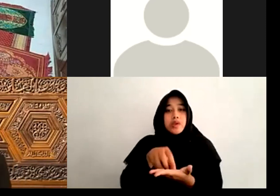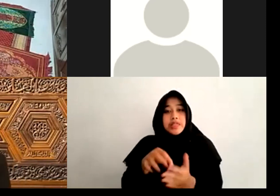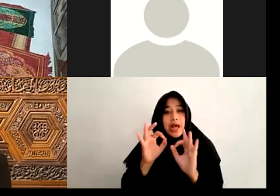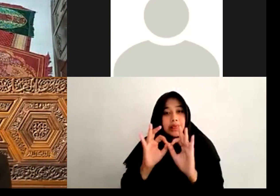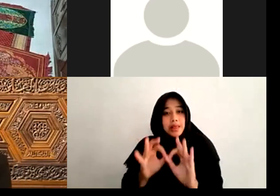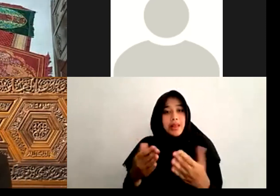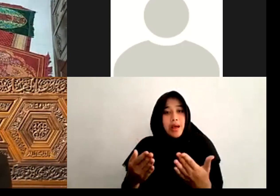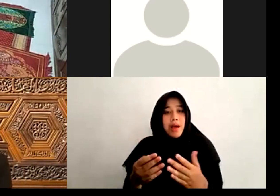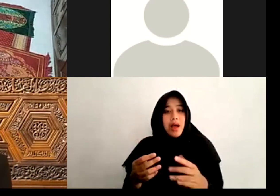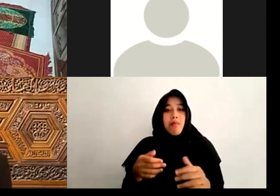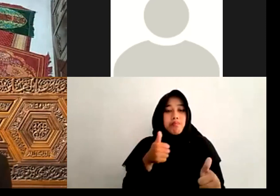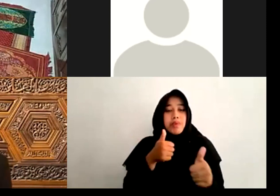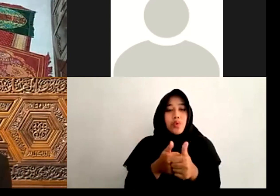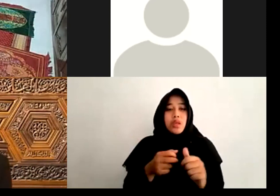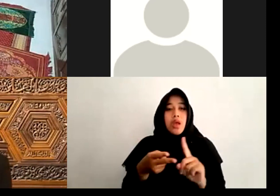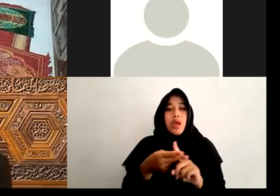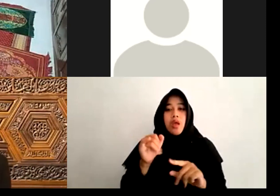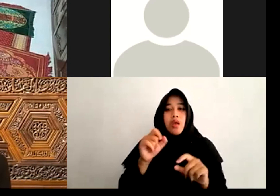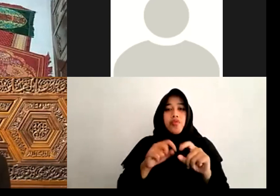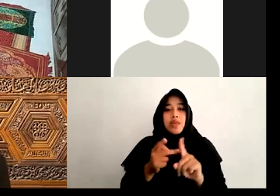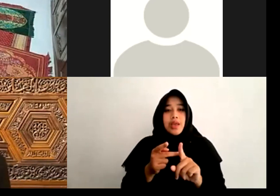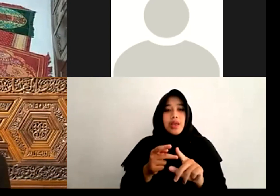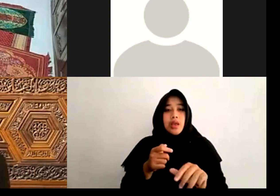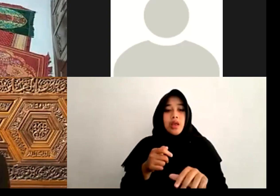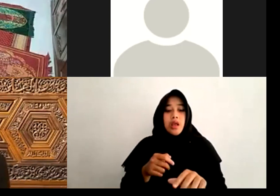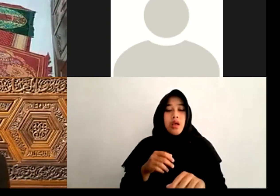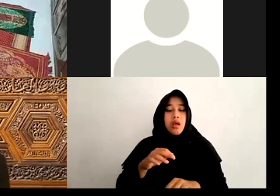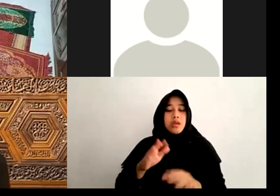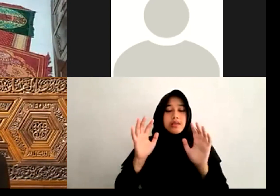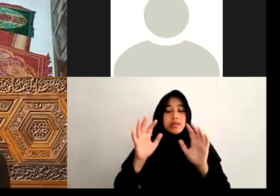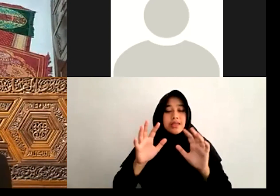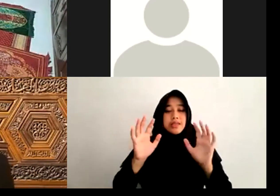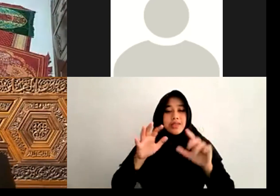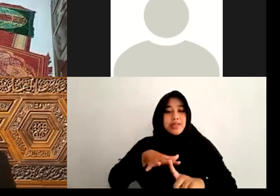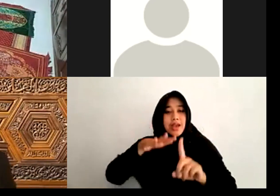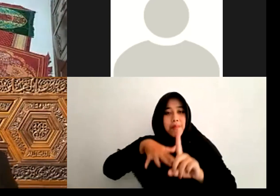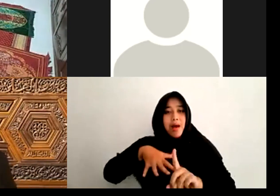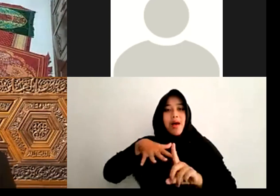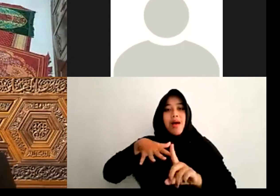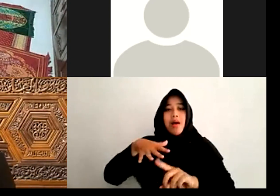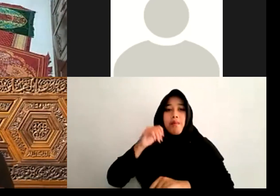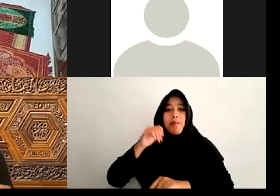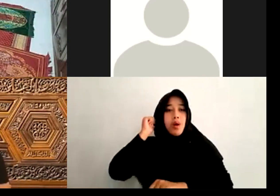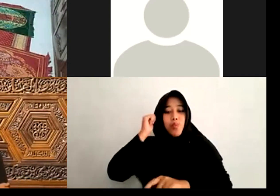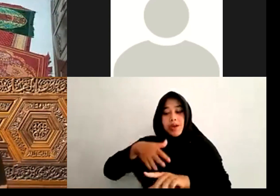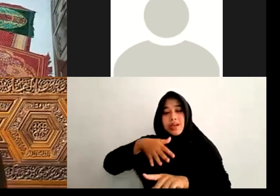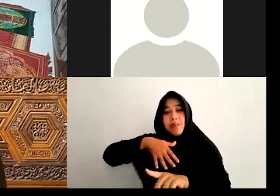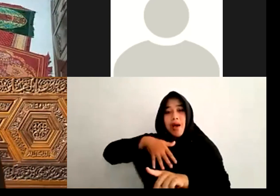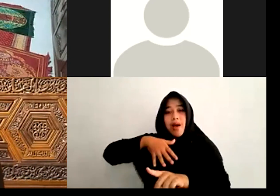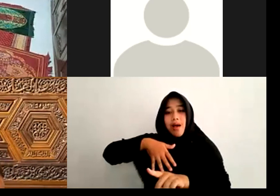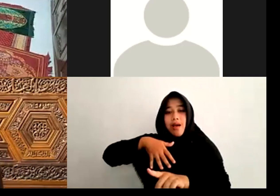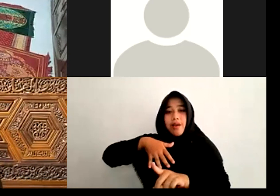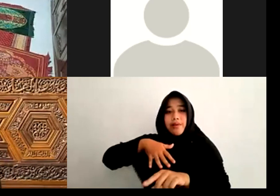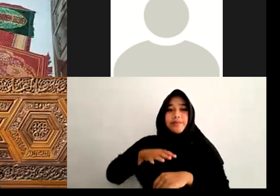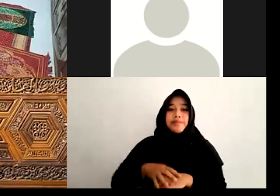Fikih Itu Pertimbangan Sosial Kalau Sekarang Di Pinggir Paling Pinggir Sedikit Sekali Itu